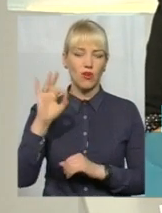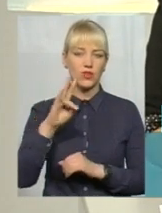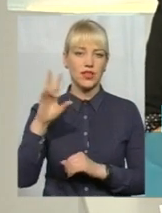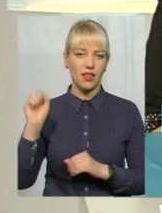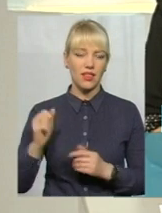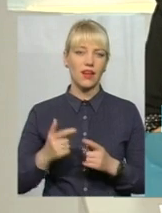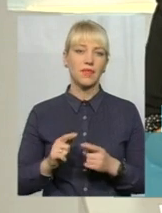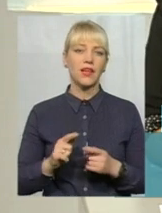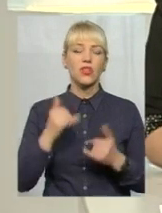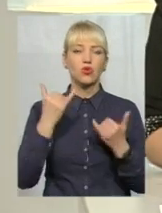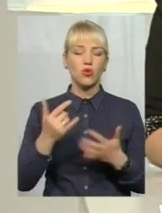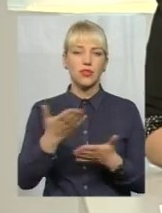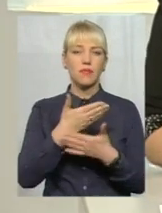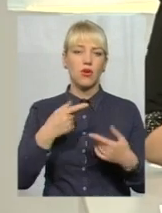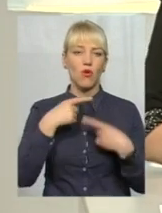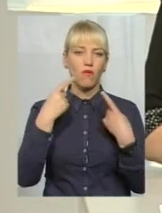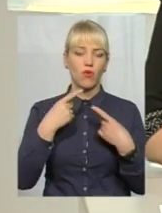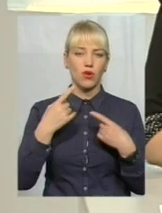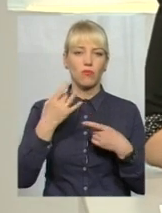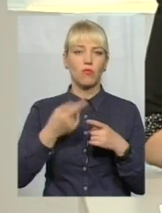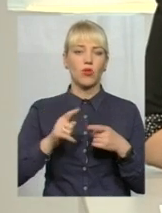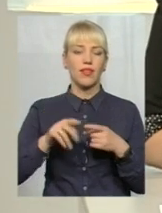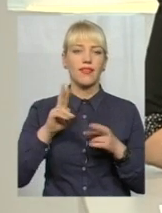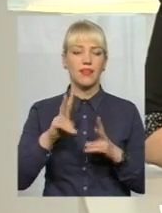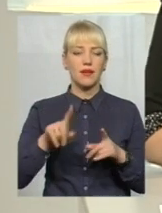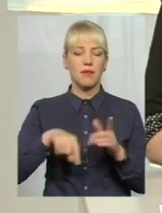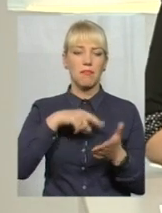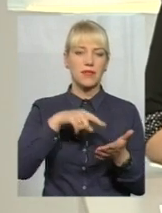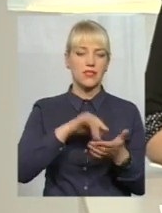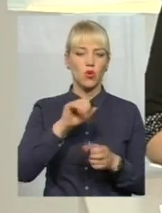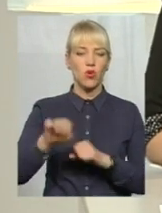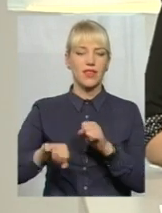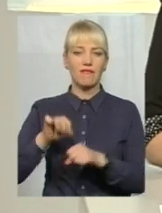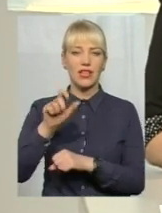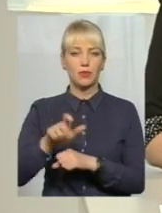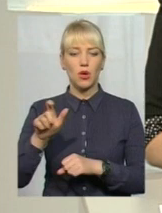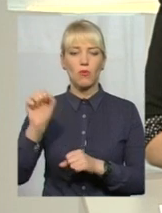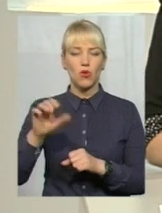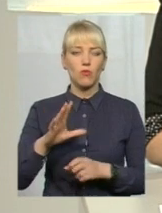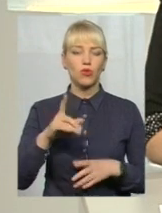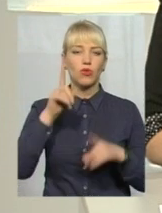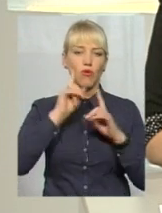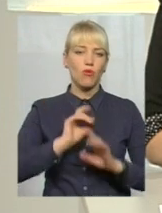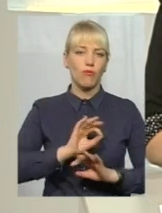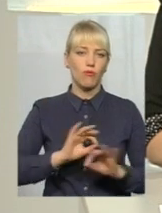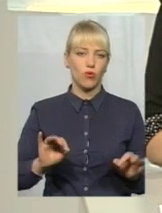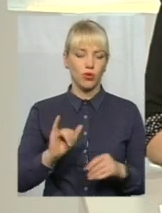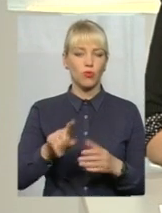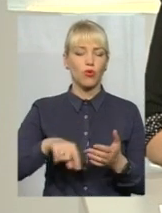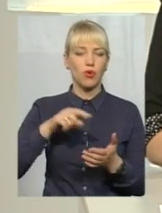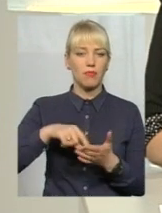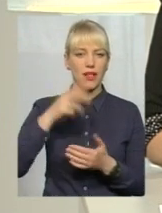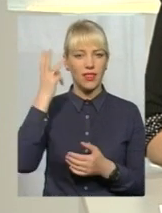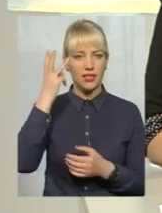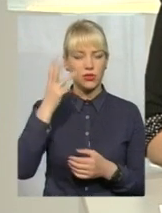жестів. Говоримо сьогодні про те, як місто і велосипедисти можуть бути взаємокомфортними. У Хмельницькому під